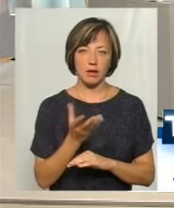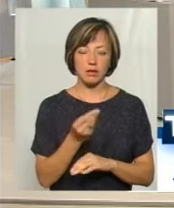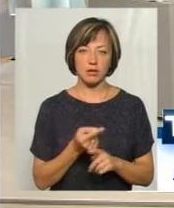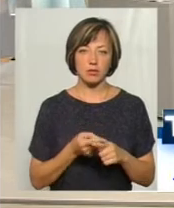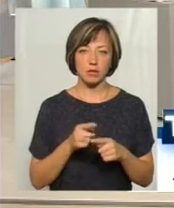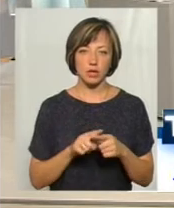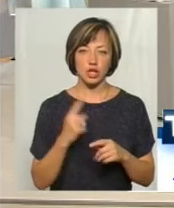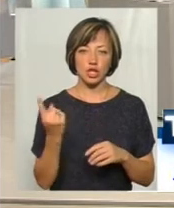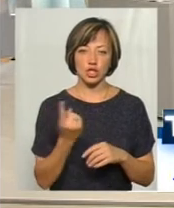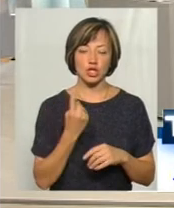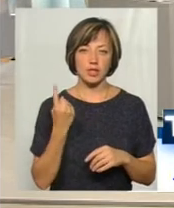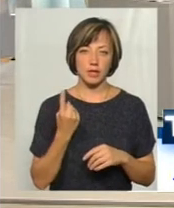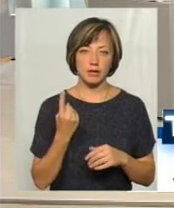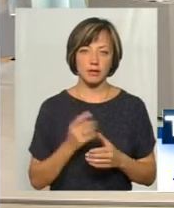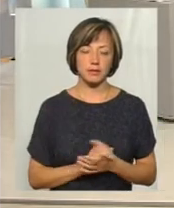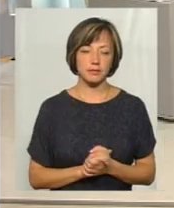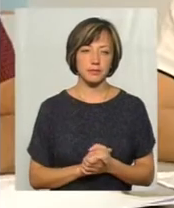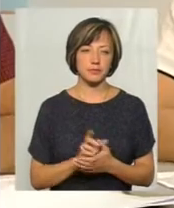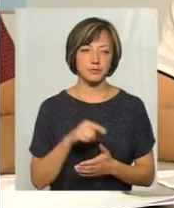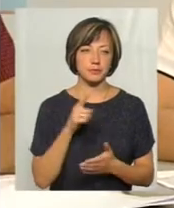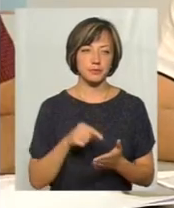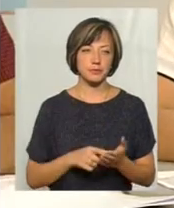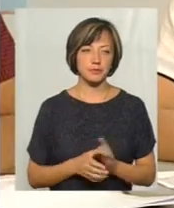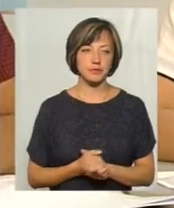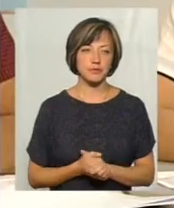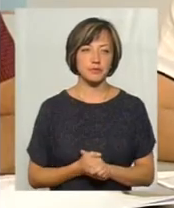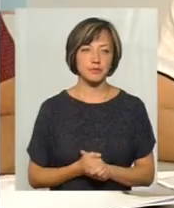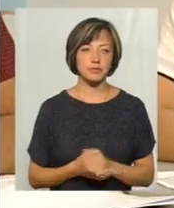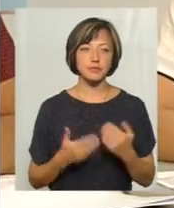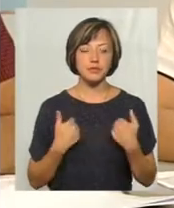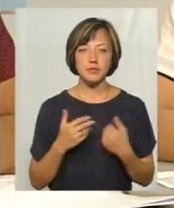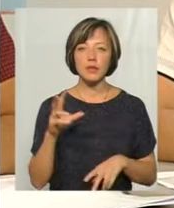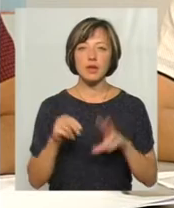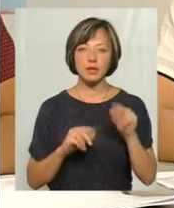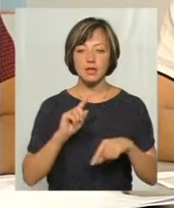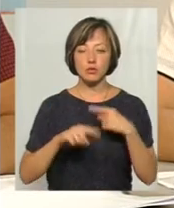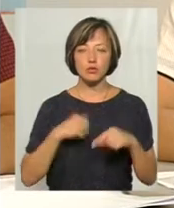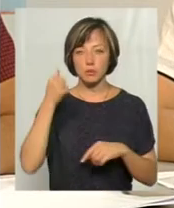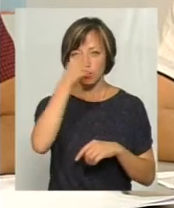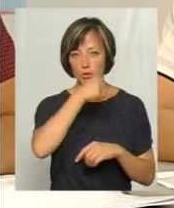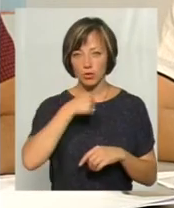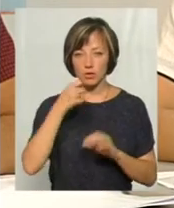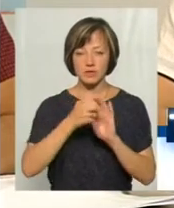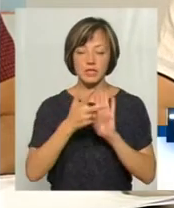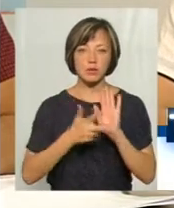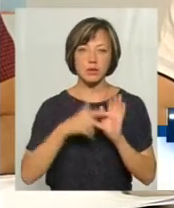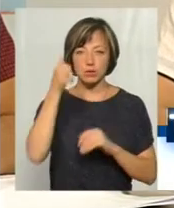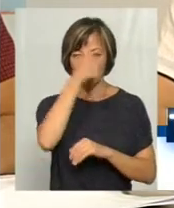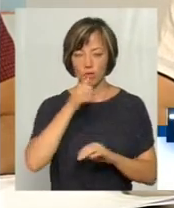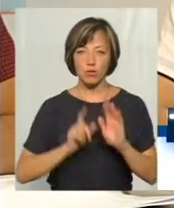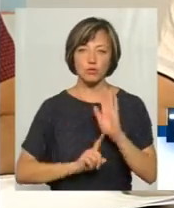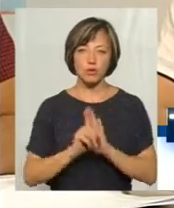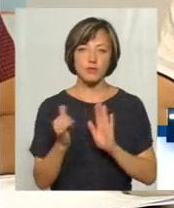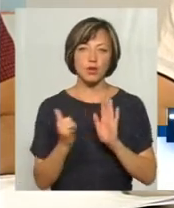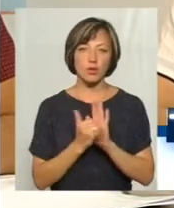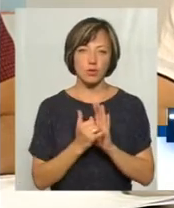лічильниках? Ну, я вважаю, що з наступного року, з 2018 року, ми почнемо